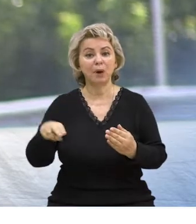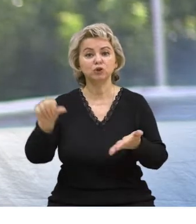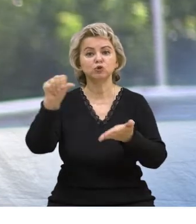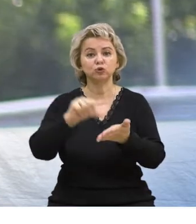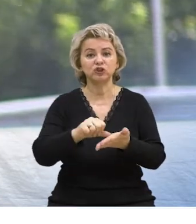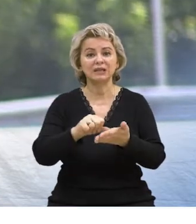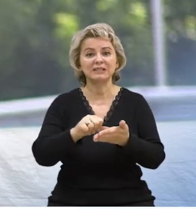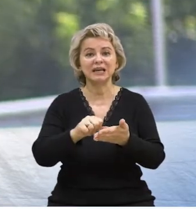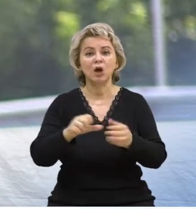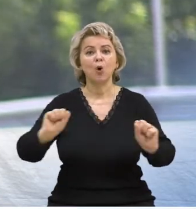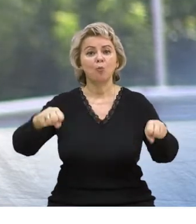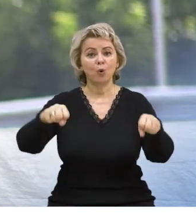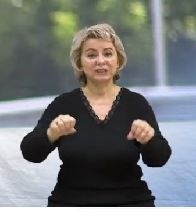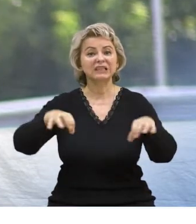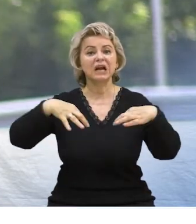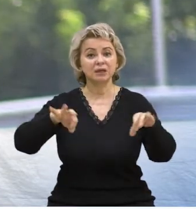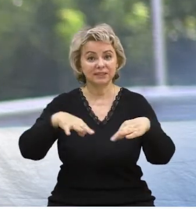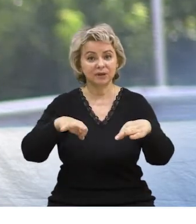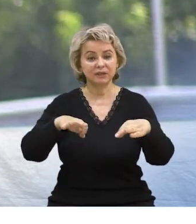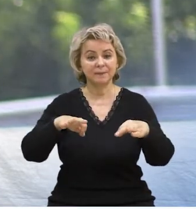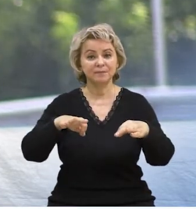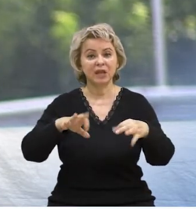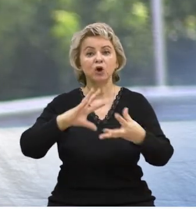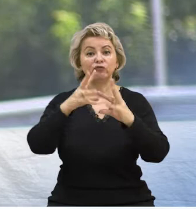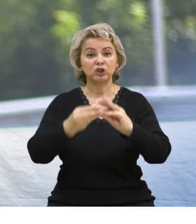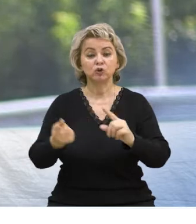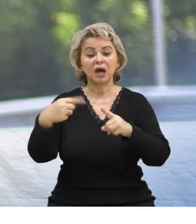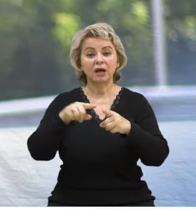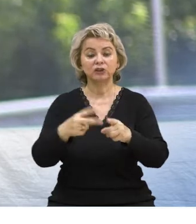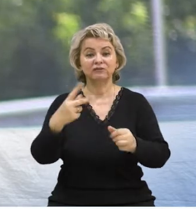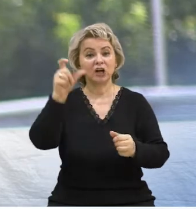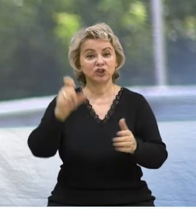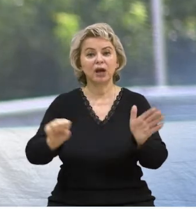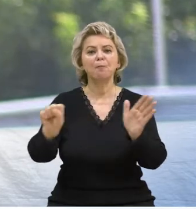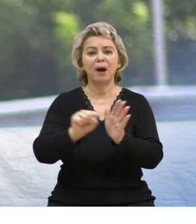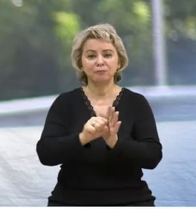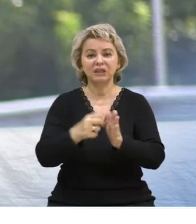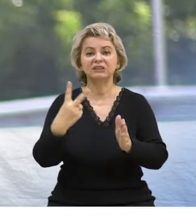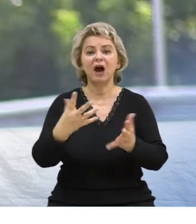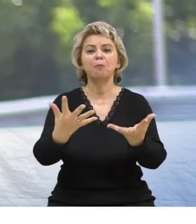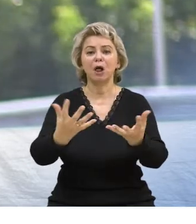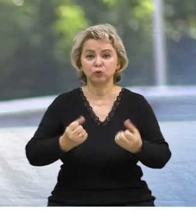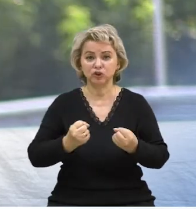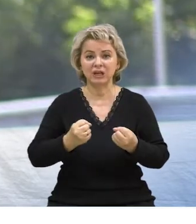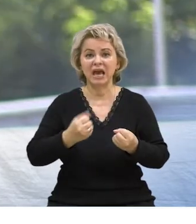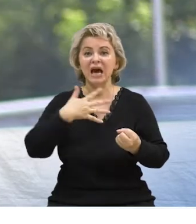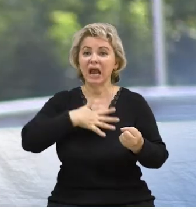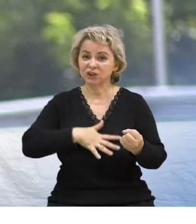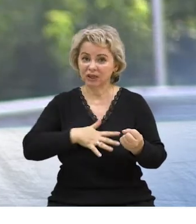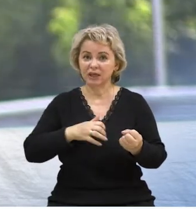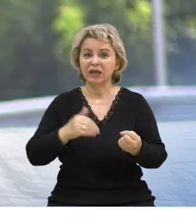-транспортных происшествия с участием мототранспорта, в результате которого 2 человека погибло, 2 получили